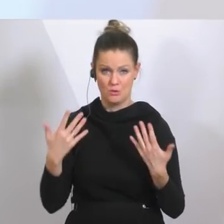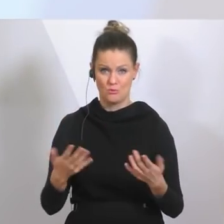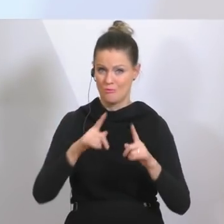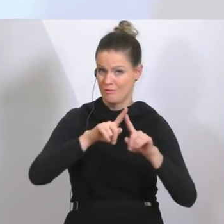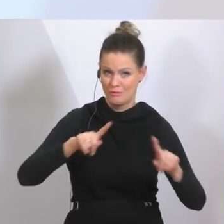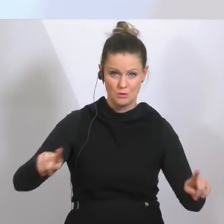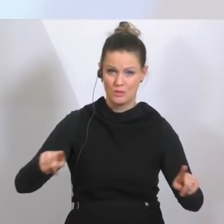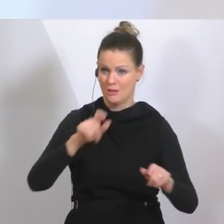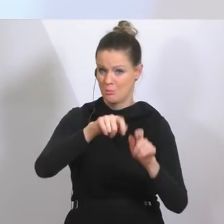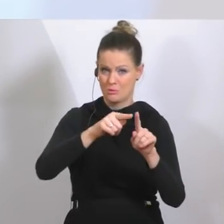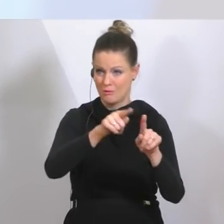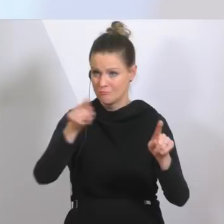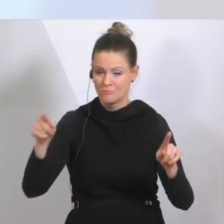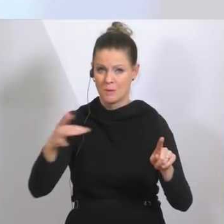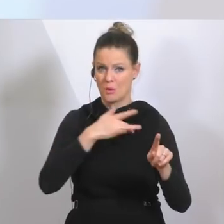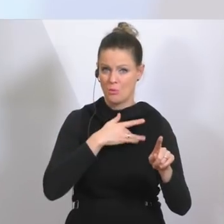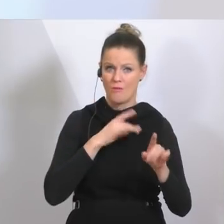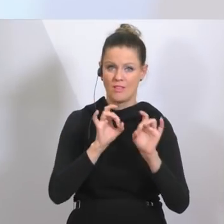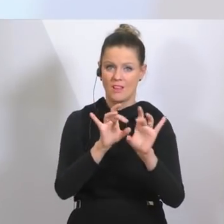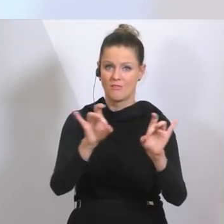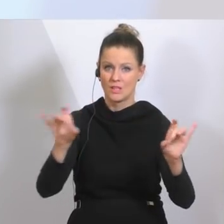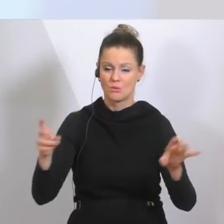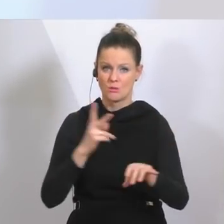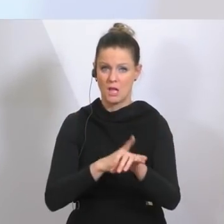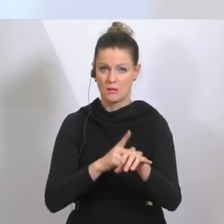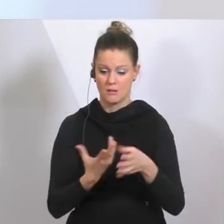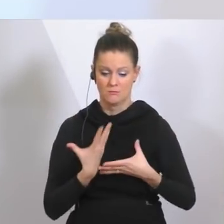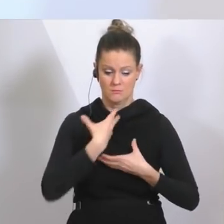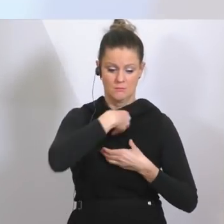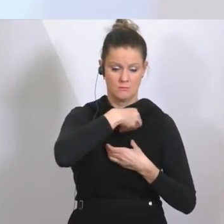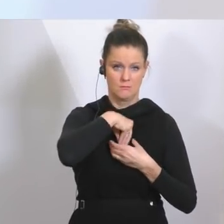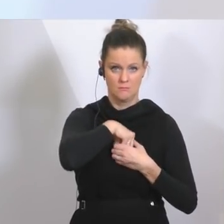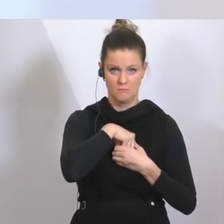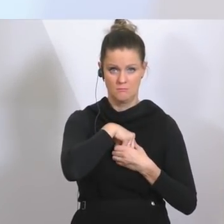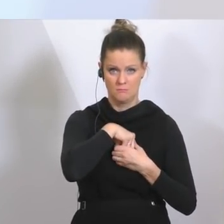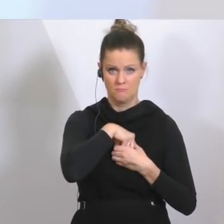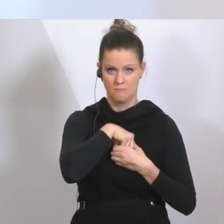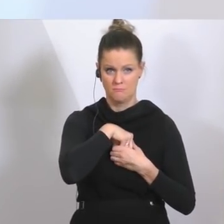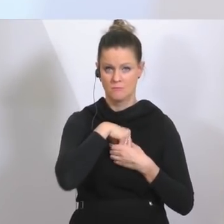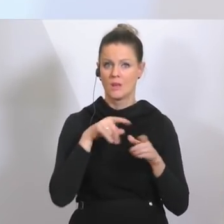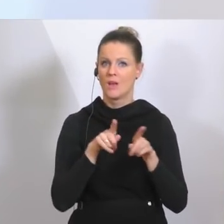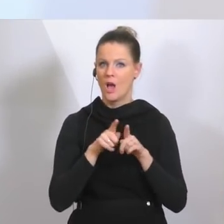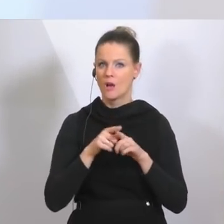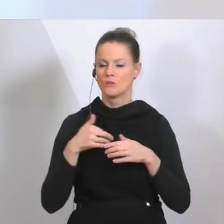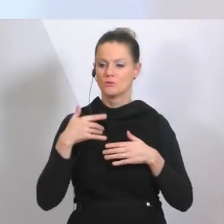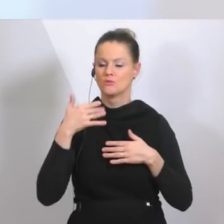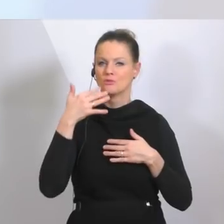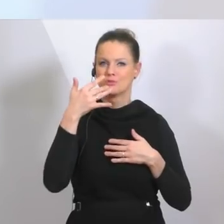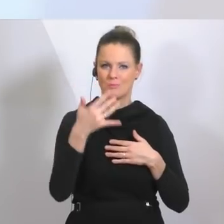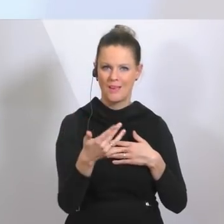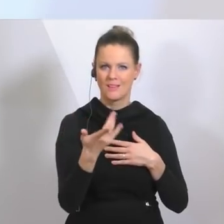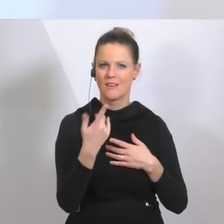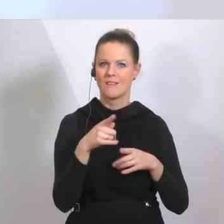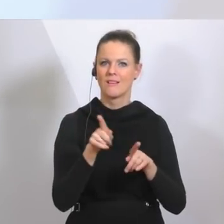unterschiedlichen Formen, was Infektionskrankheiten betrifft, mit sich. Ja, es ist ja sogar später dann eine Form von Immunisierung,